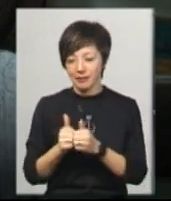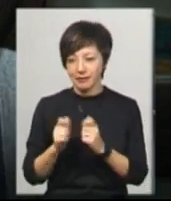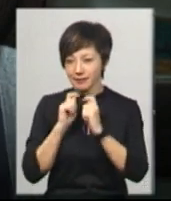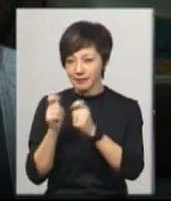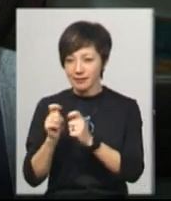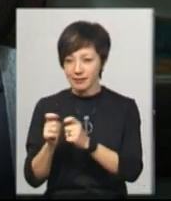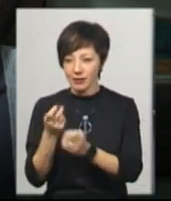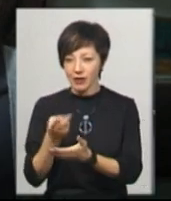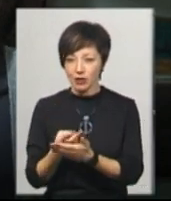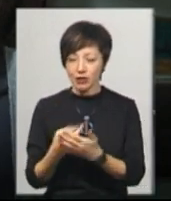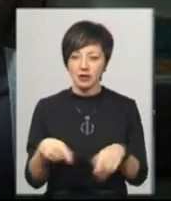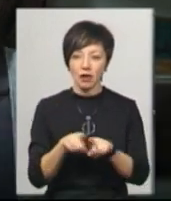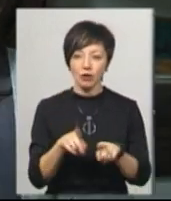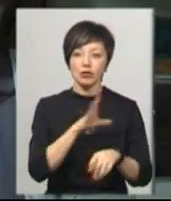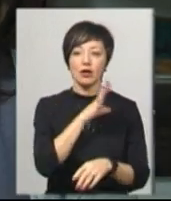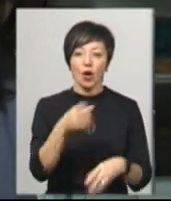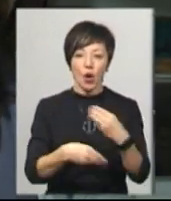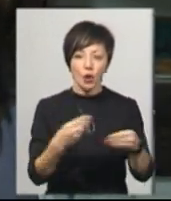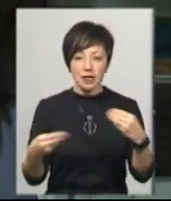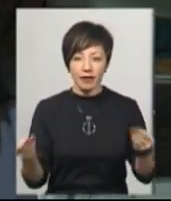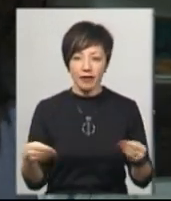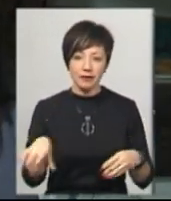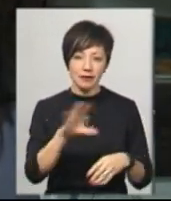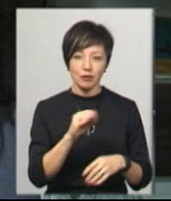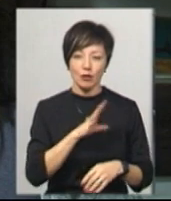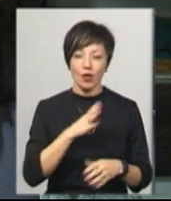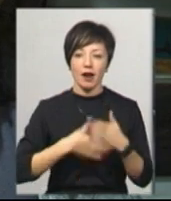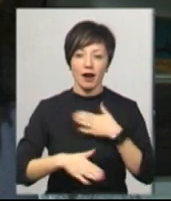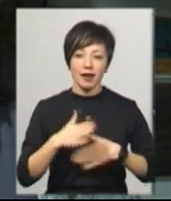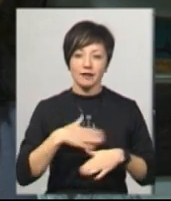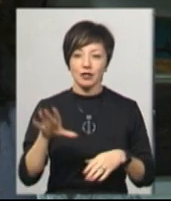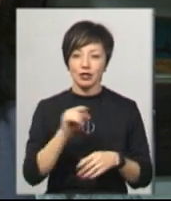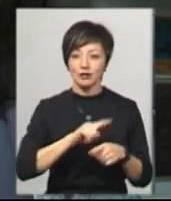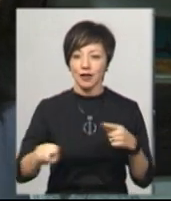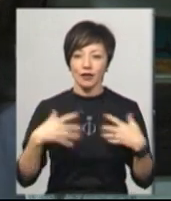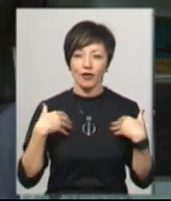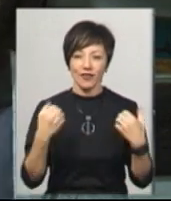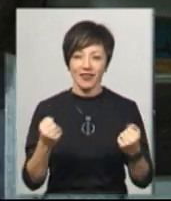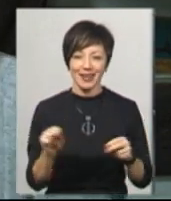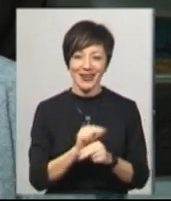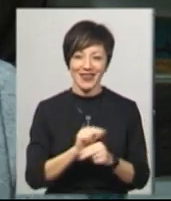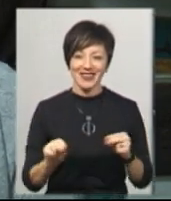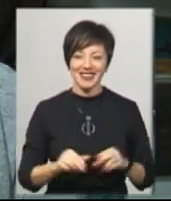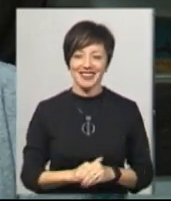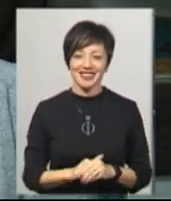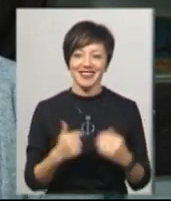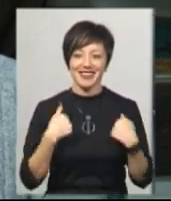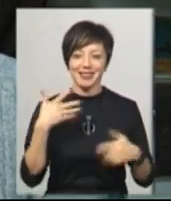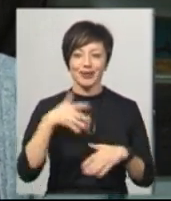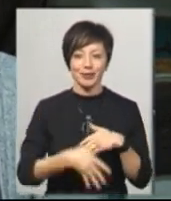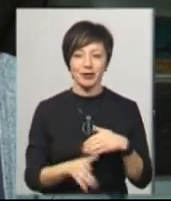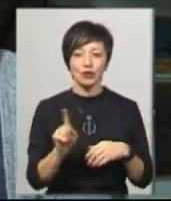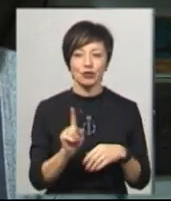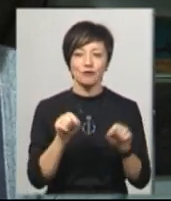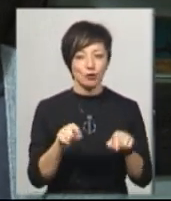лежали, також роздавала всім. Всім було радісно, всі швидко виліковувалися. Я зрозуміла,